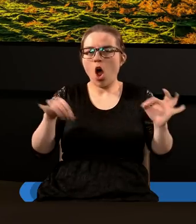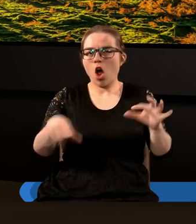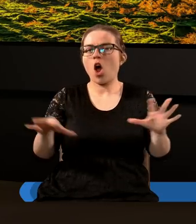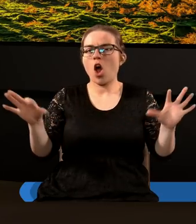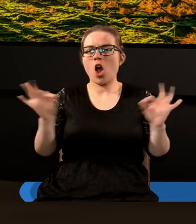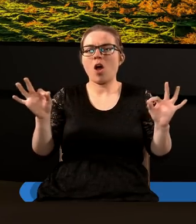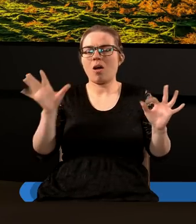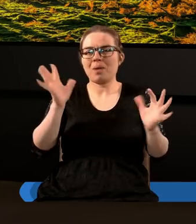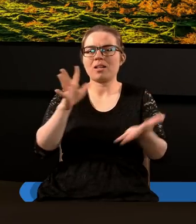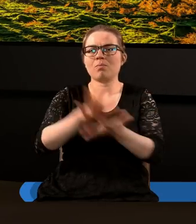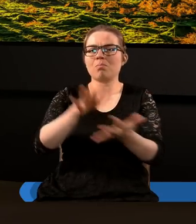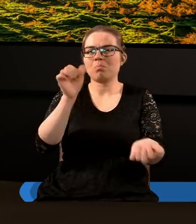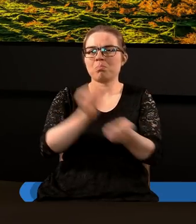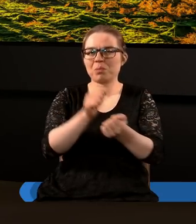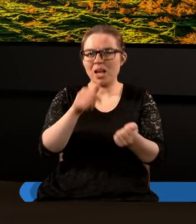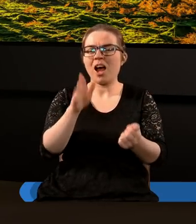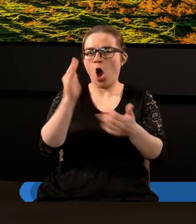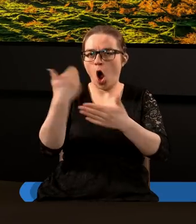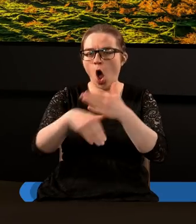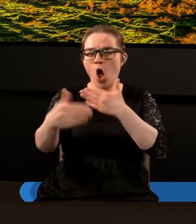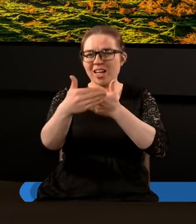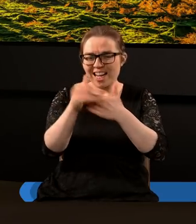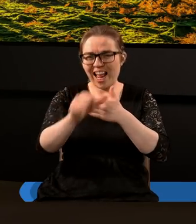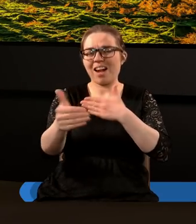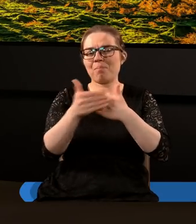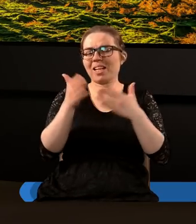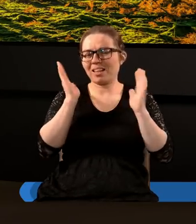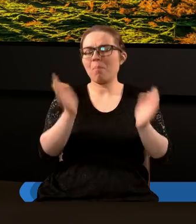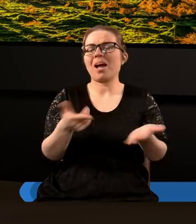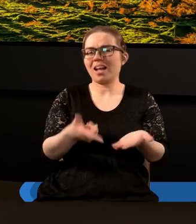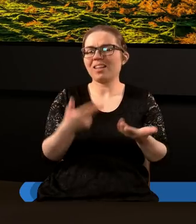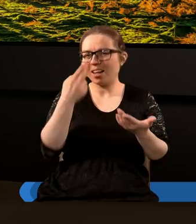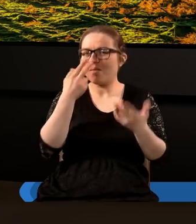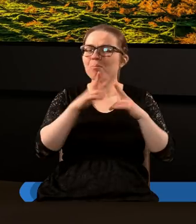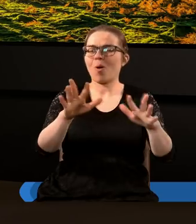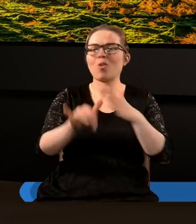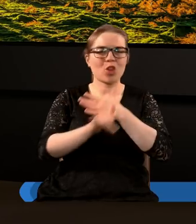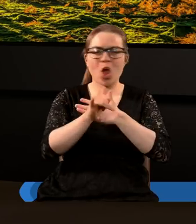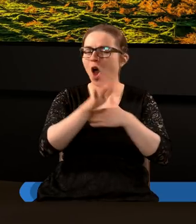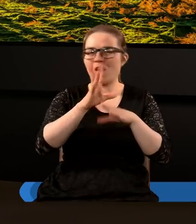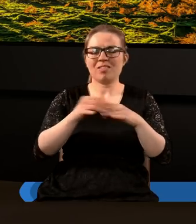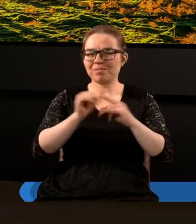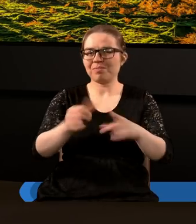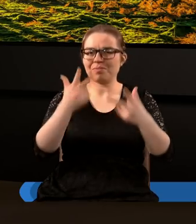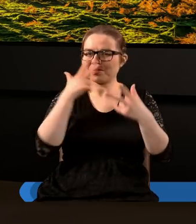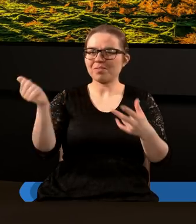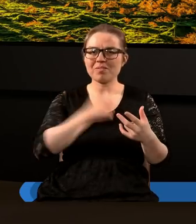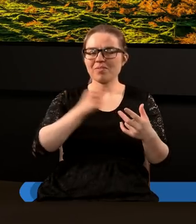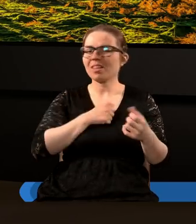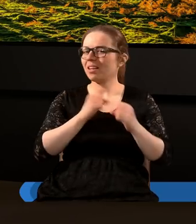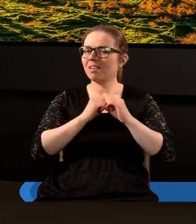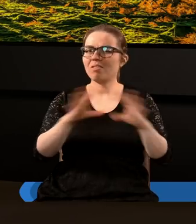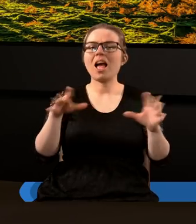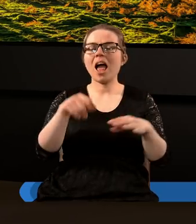to wszystko będzie miało swój koniec i pokazuje właśnie że Pan Bóg Pan Bóg jest ten który